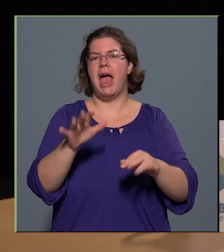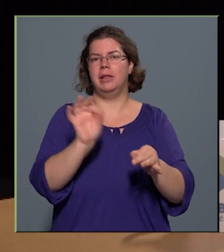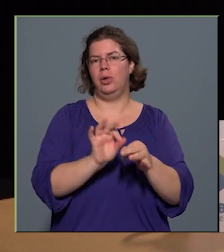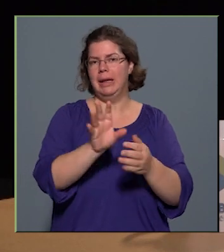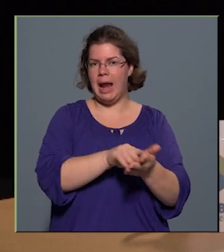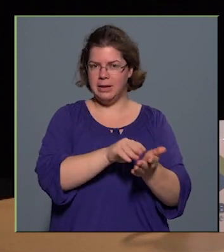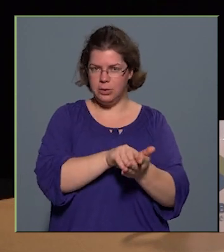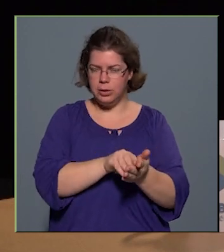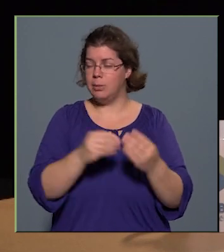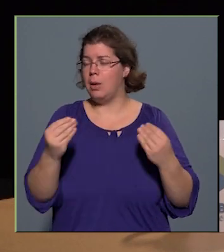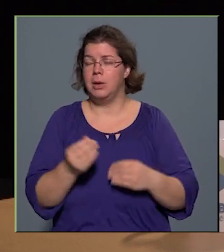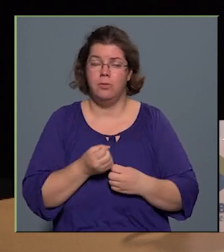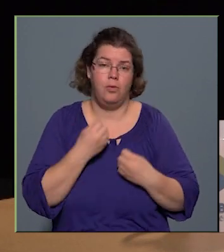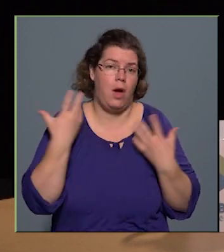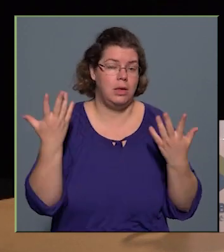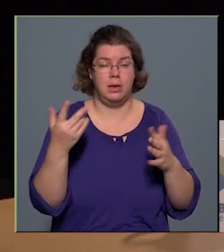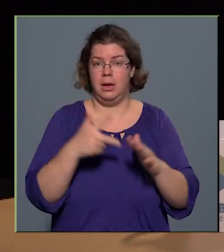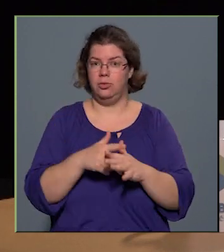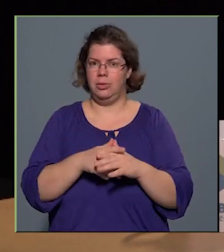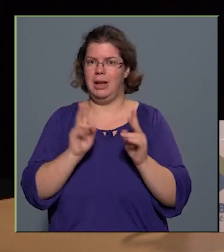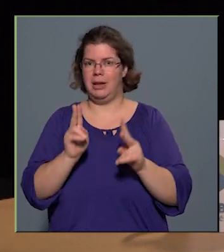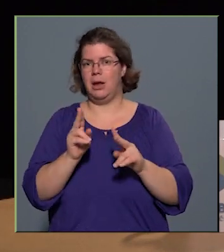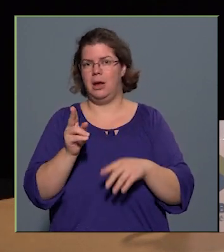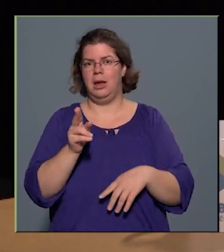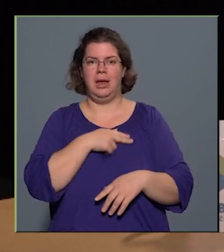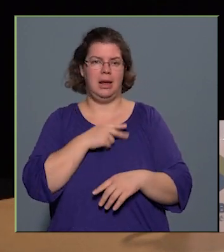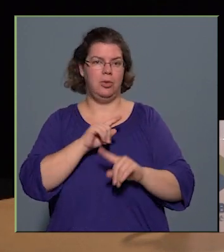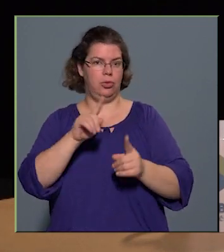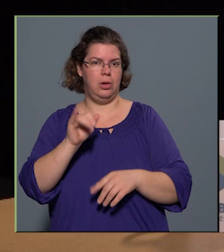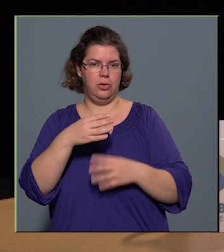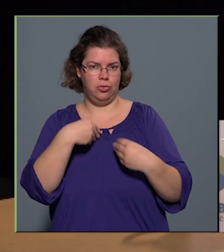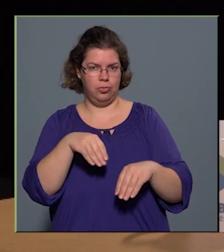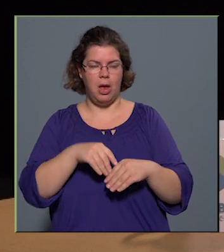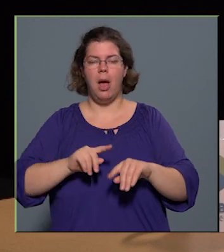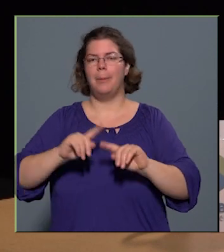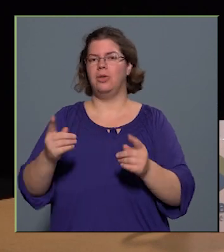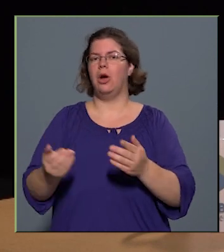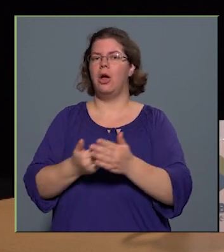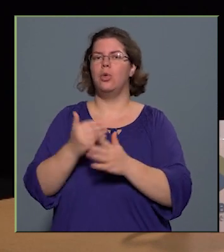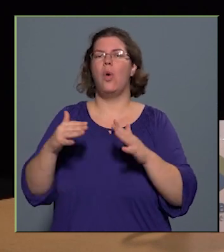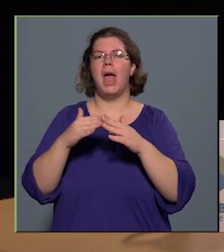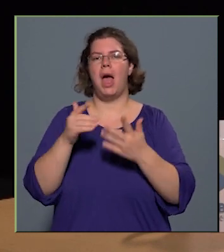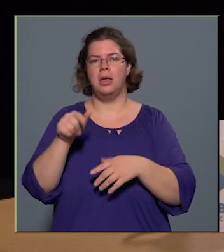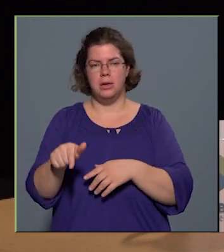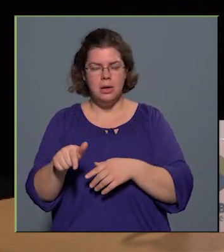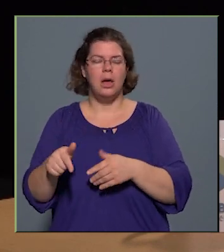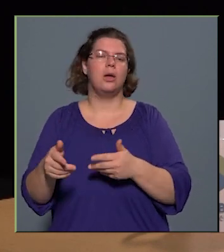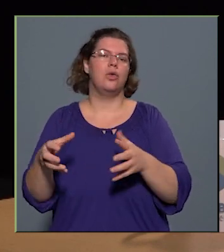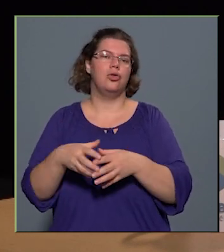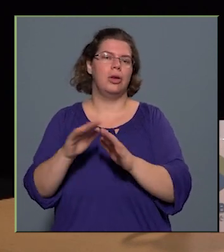gyűjtemény, ami egy fantasztikus dolog, lehetően arról érdemes külön is beszélni, a másik a újhegyi közösségi ház. Ugye itt ugye